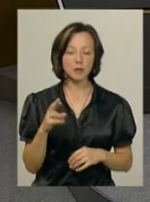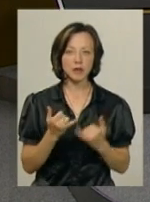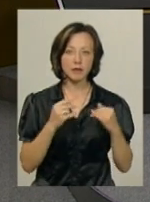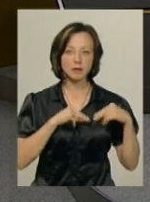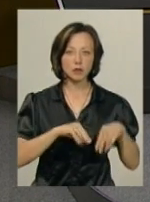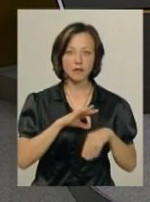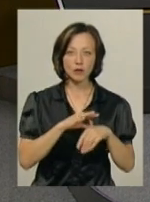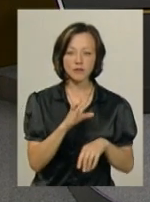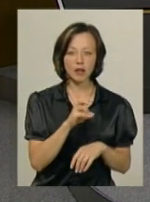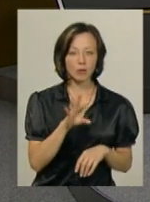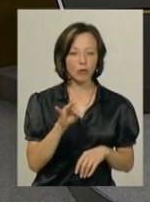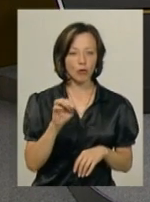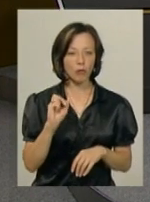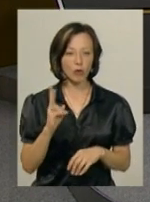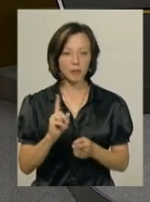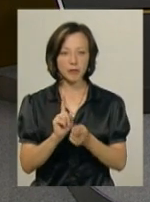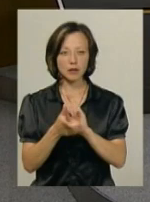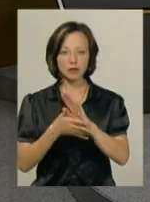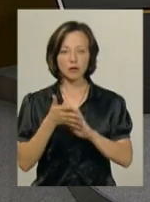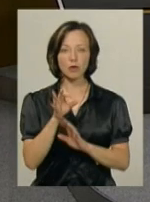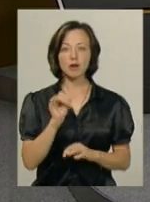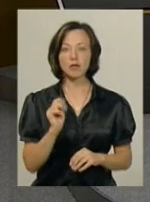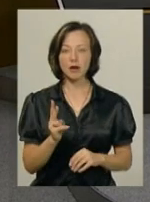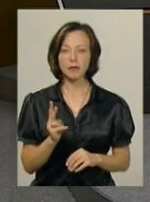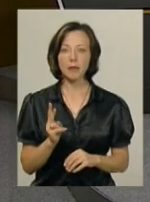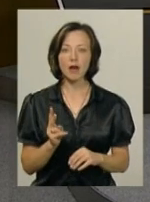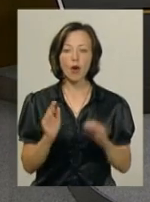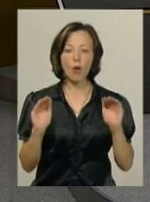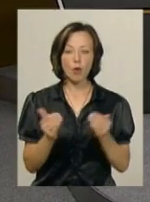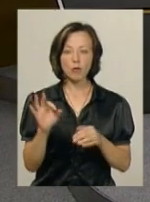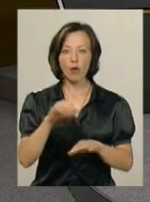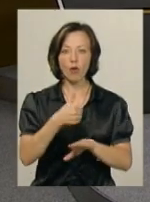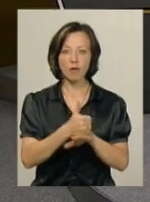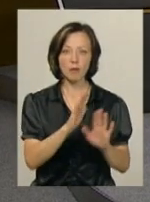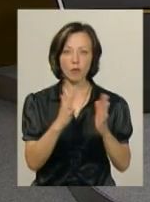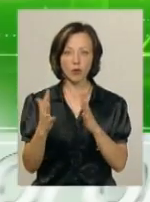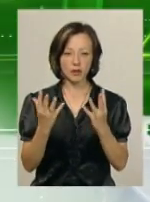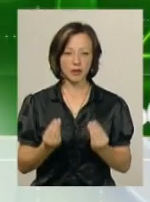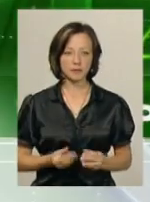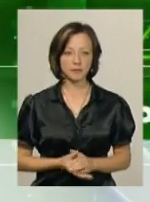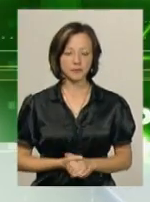студії ведуча Світлана Поробок, диктор жестової мови Ольга Рибак. Коротко про головні події дня.